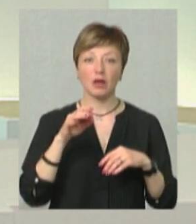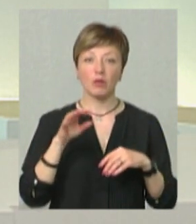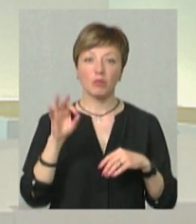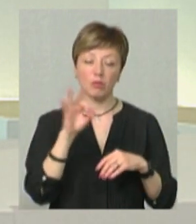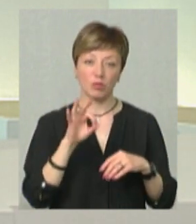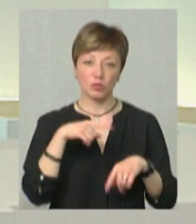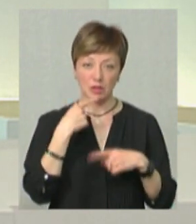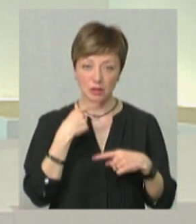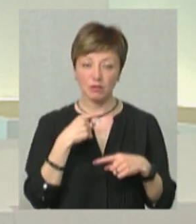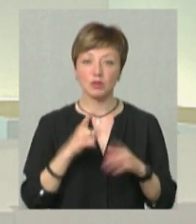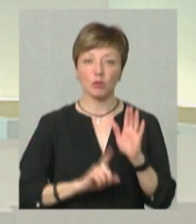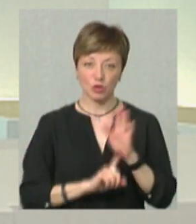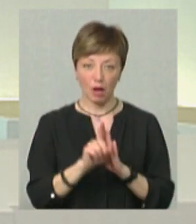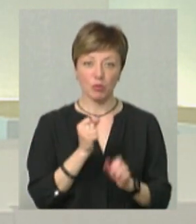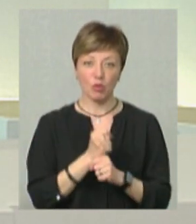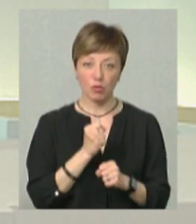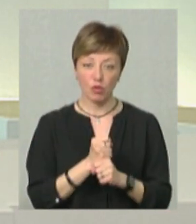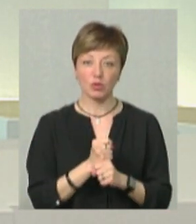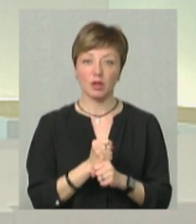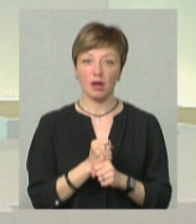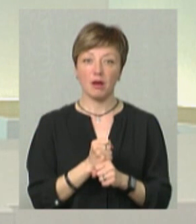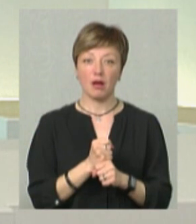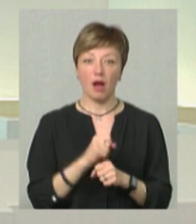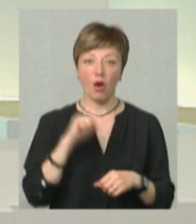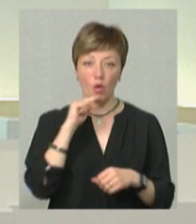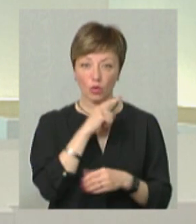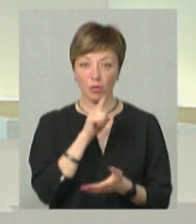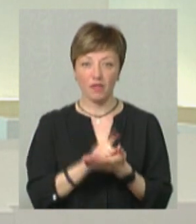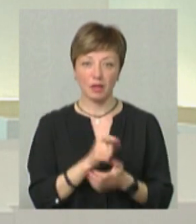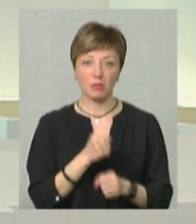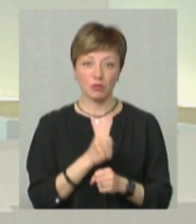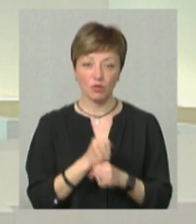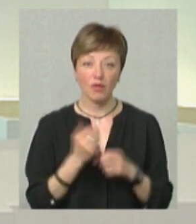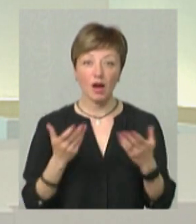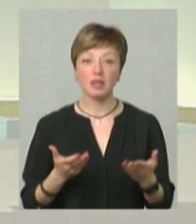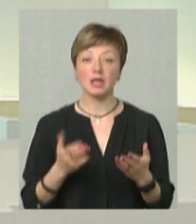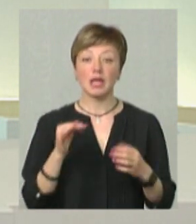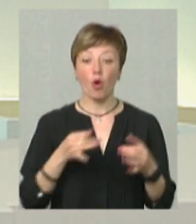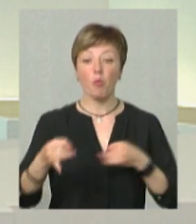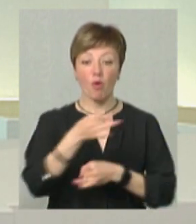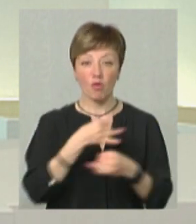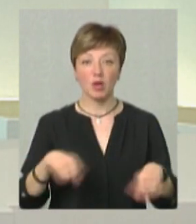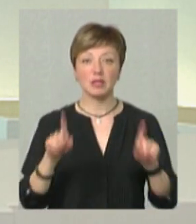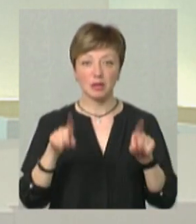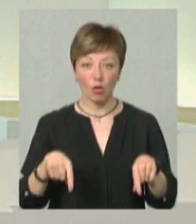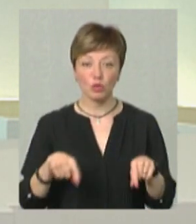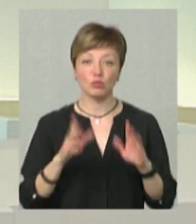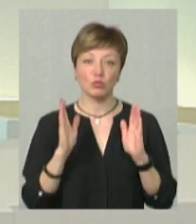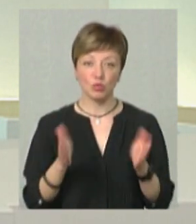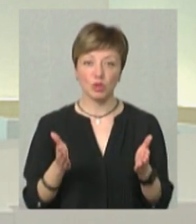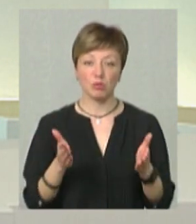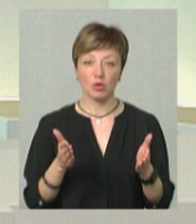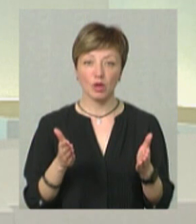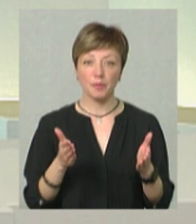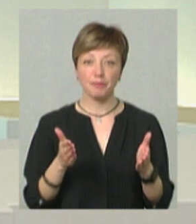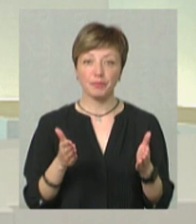сказав, що запускаємо роботу, працюємо в тилах, економіка повинна працювати. І говорили, що також будемо